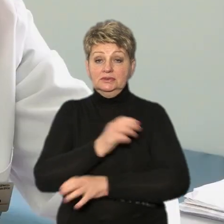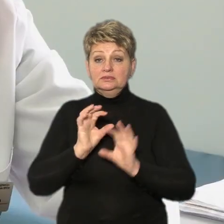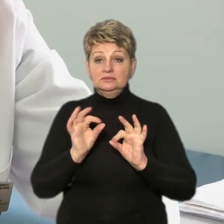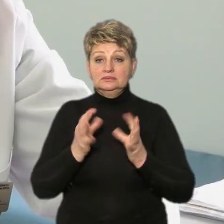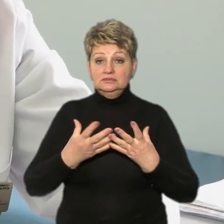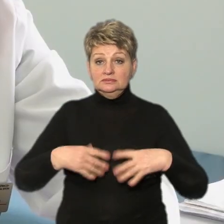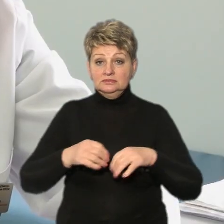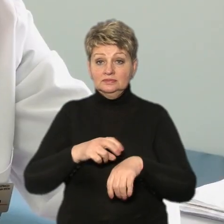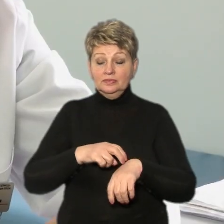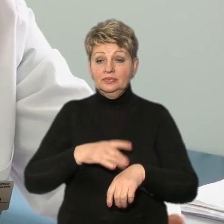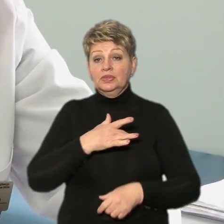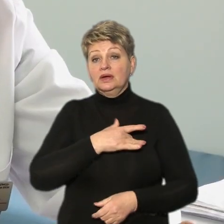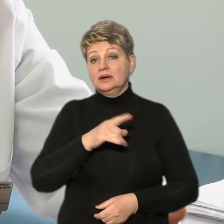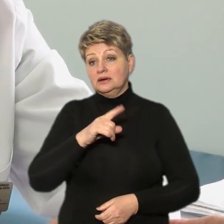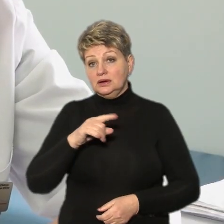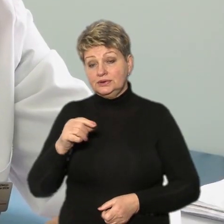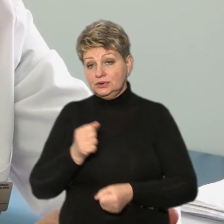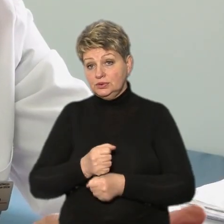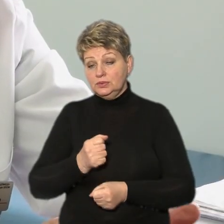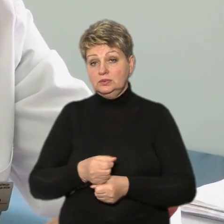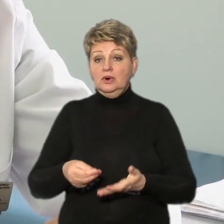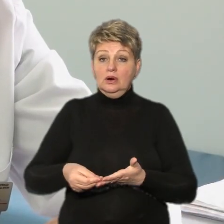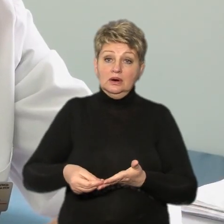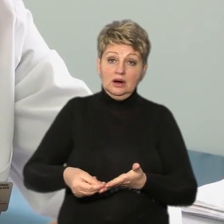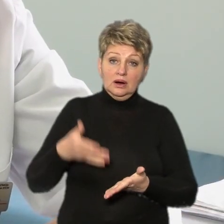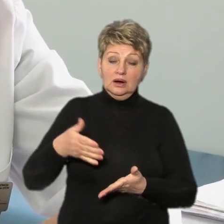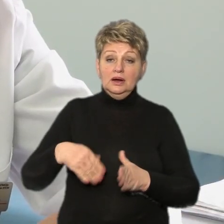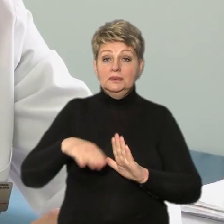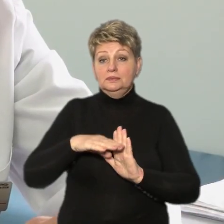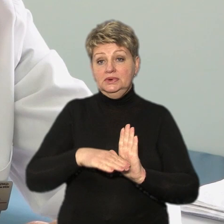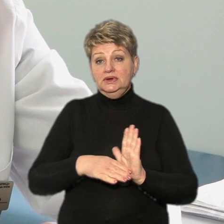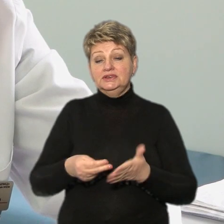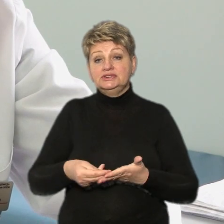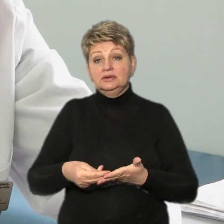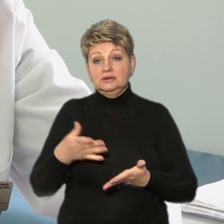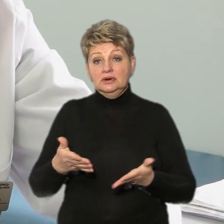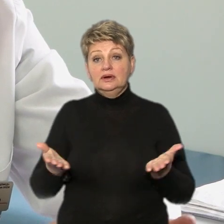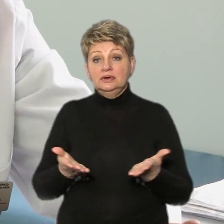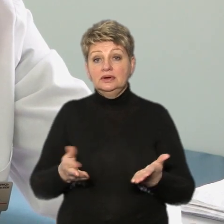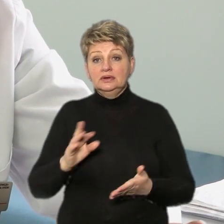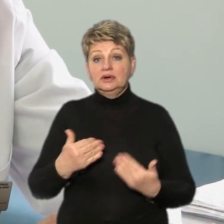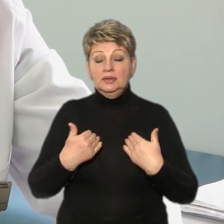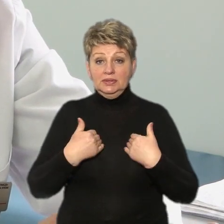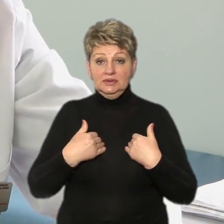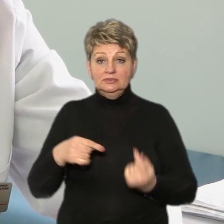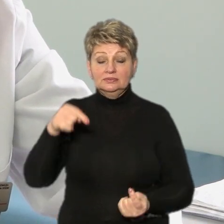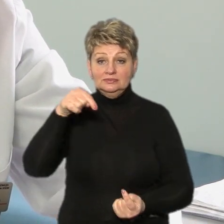Кардіограми, робимо аналізи, перечінь аналізів, які для амбулаторії